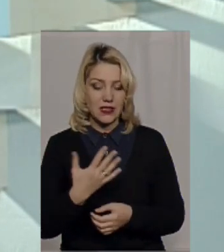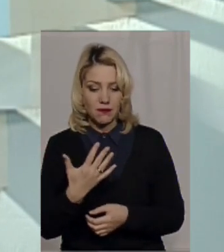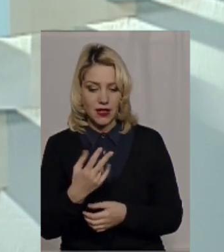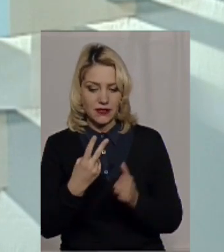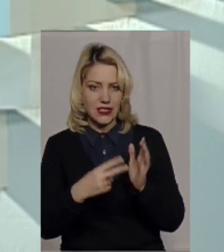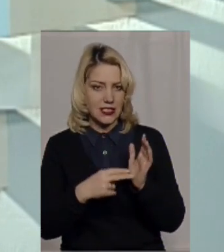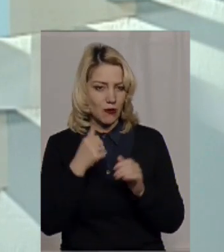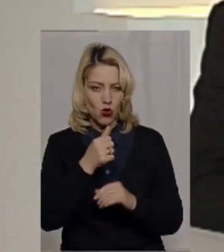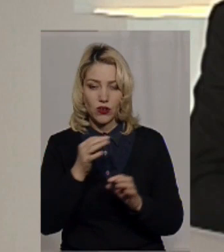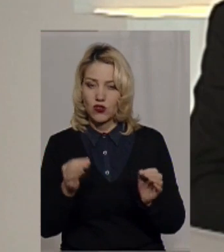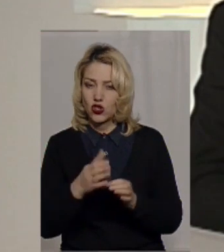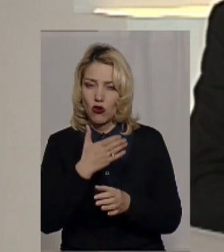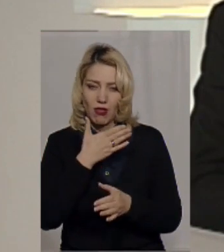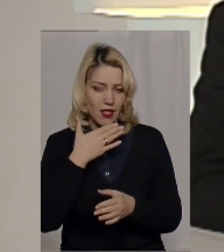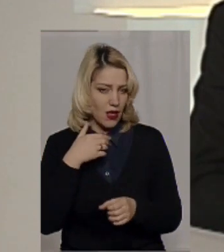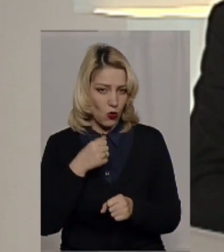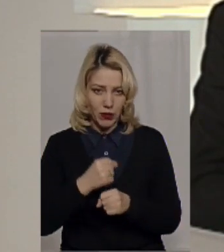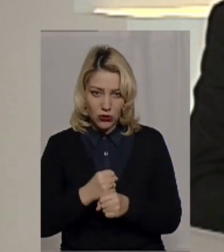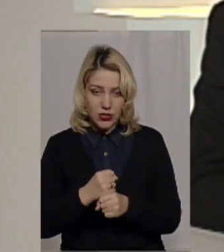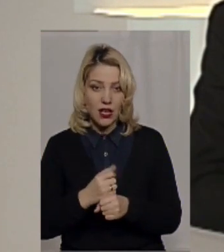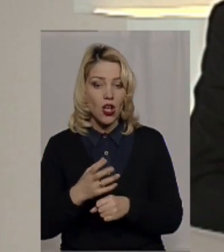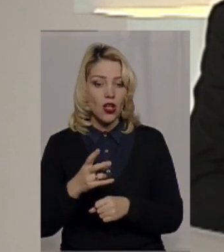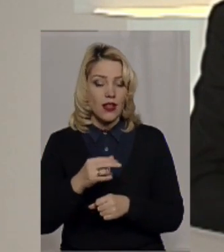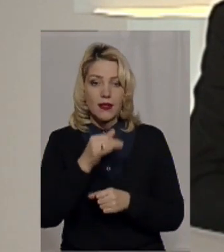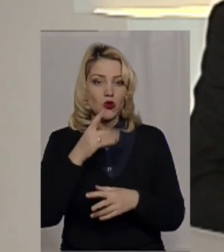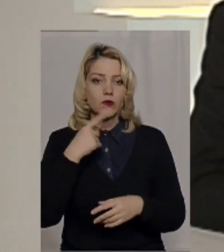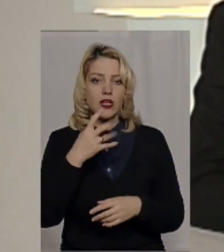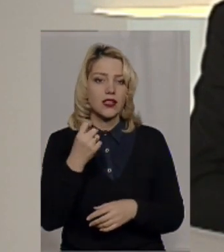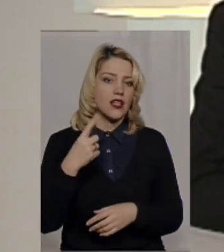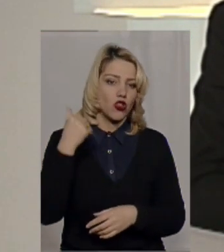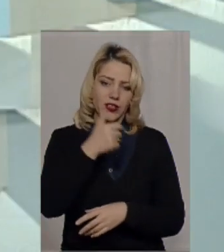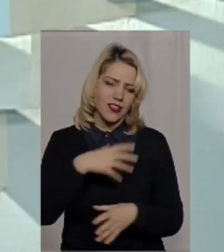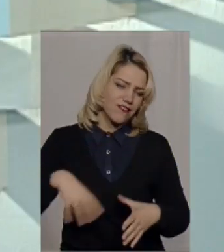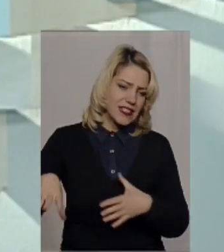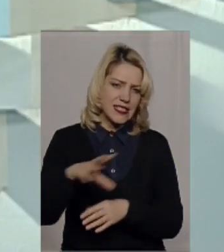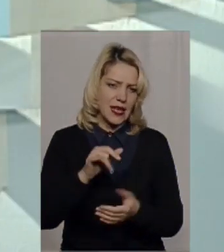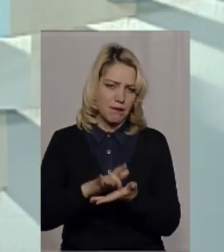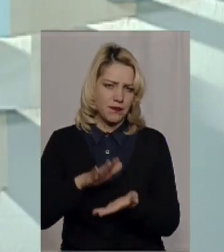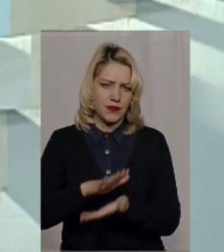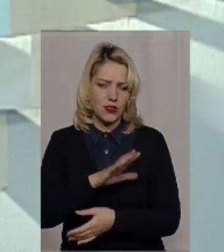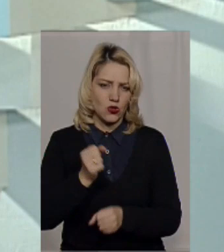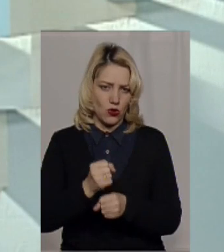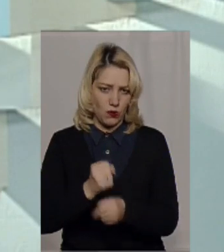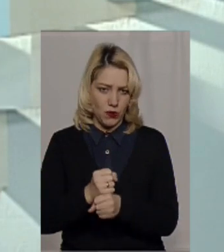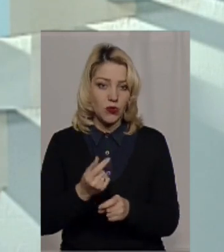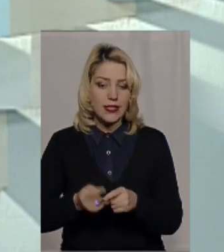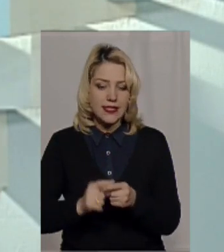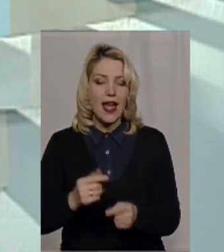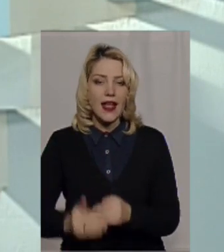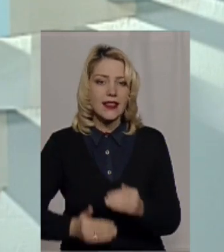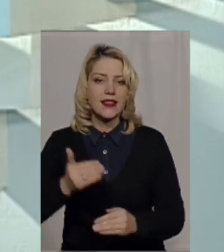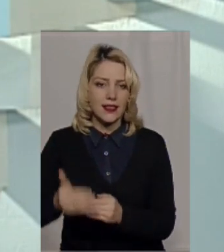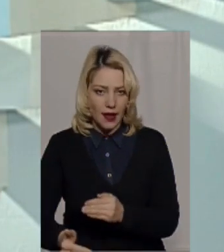років не робилося нічого, то не можна очікувати, що за один рік буде зроблено все, що не було зроблено за 27. Це етап.